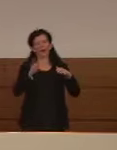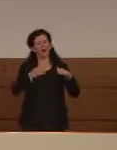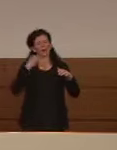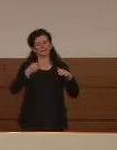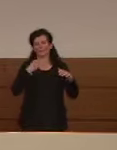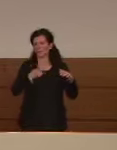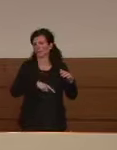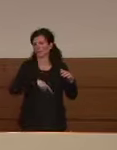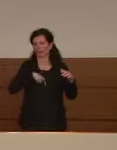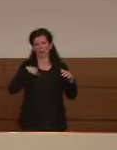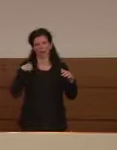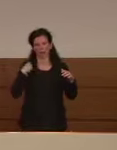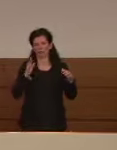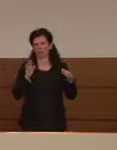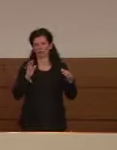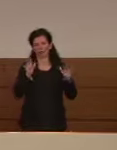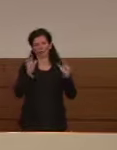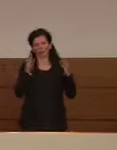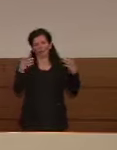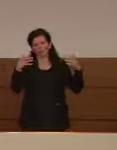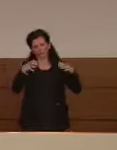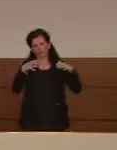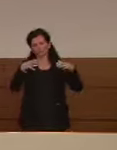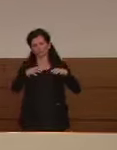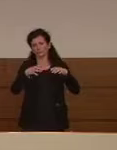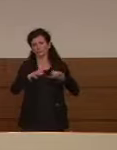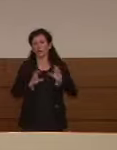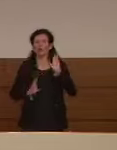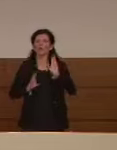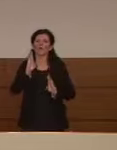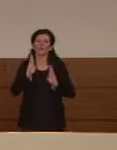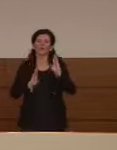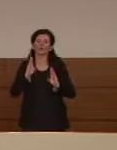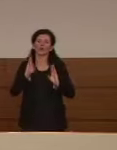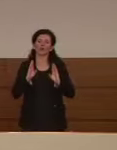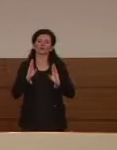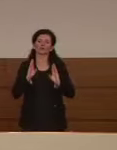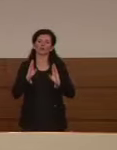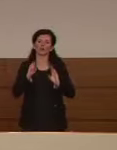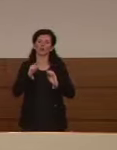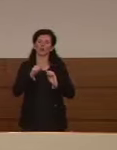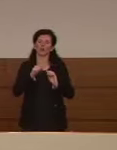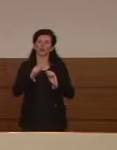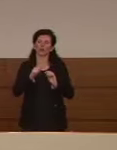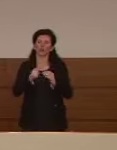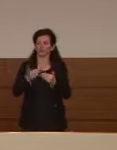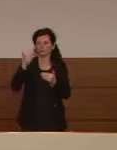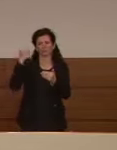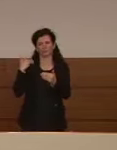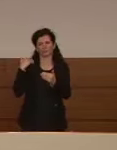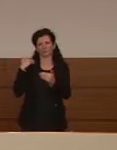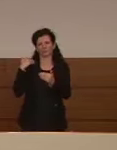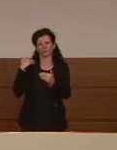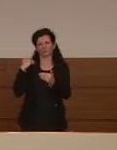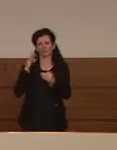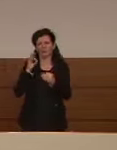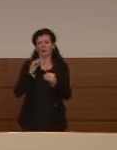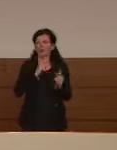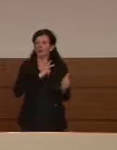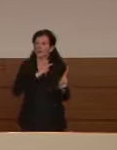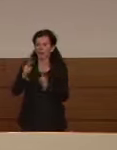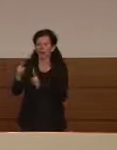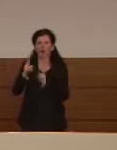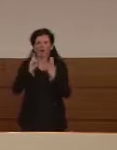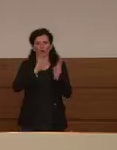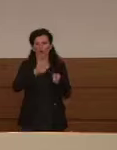rispetto alla flessione che c'è stata nell'accesso all'ospedale e